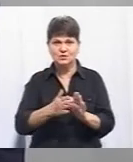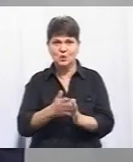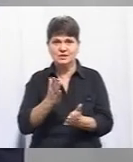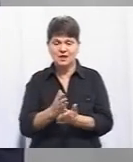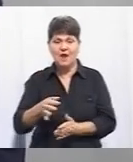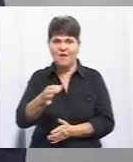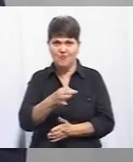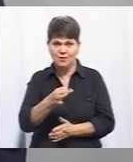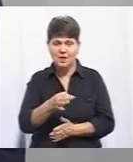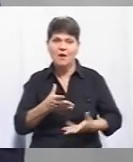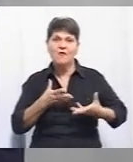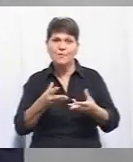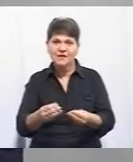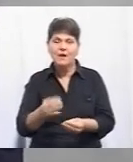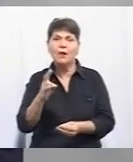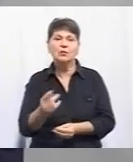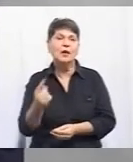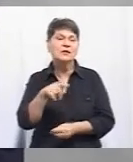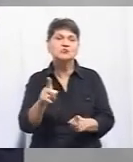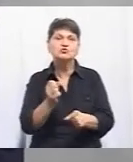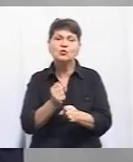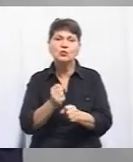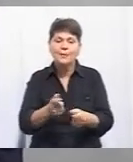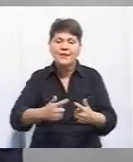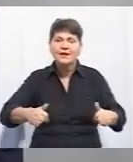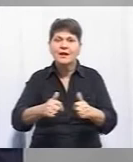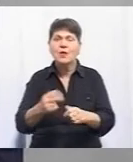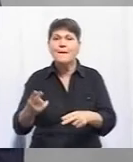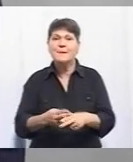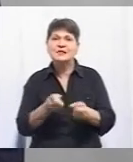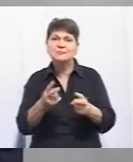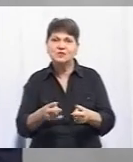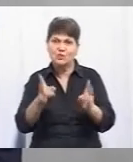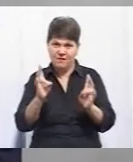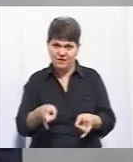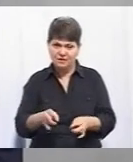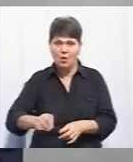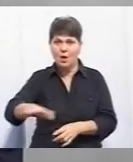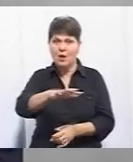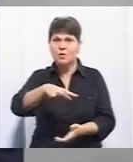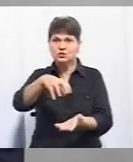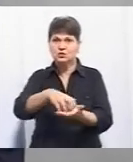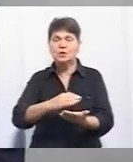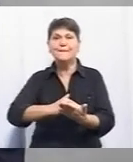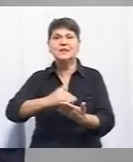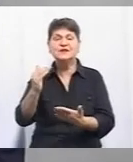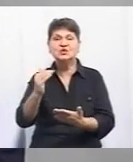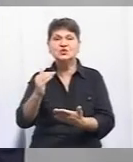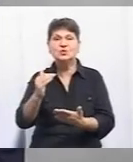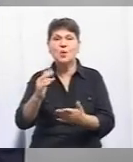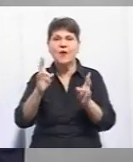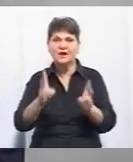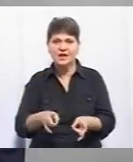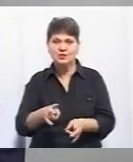вивчаєте. Вони впливають на те, що роблять ділянку аварійно-небезпечною, зоною підвищеної аварійності, за вашими